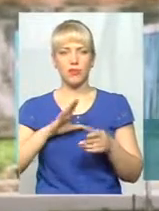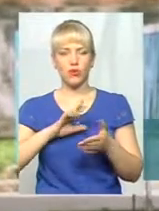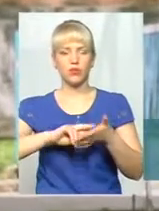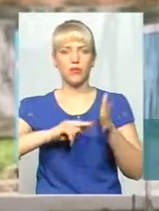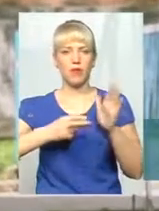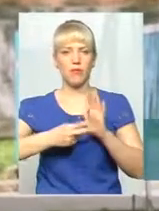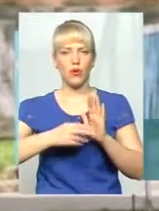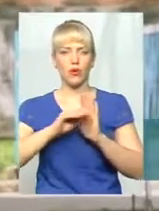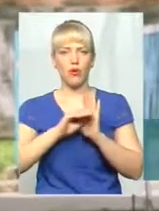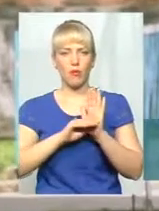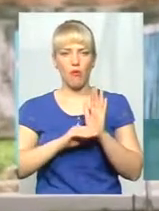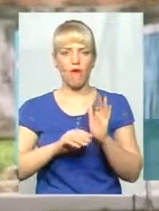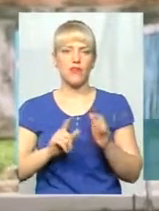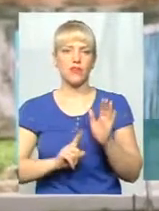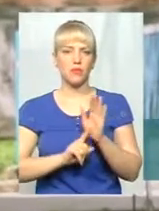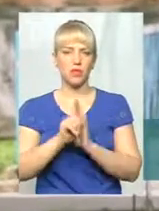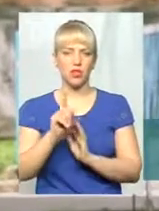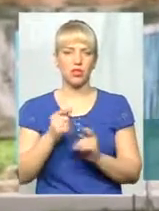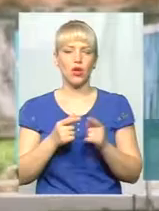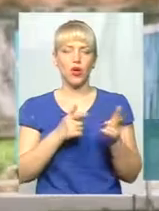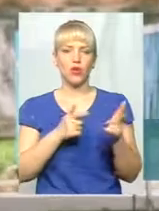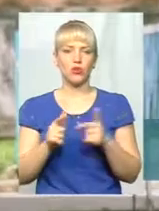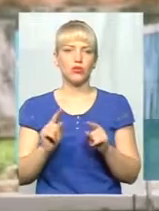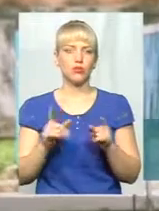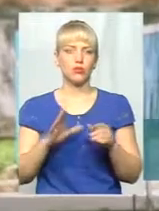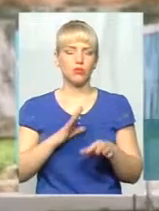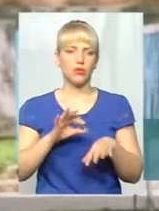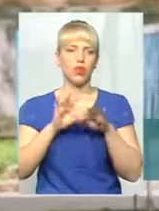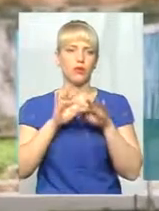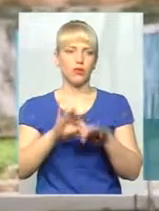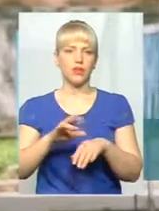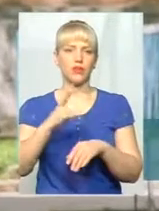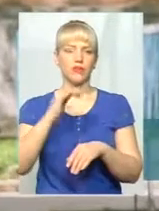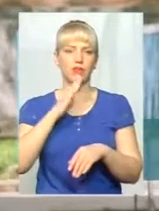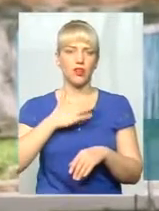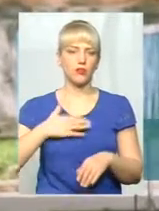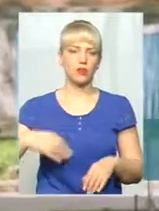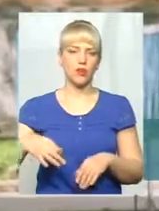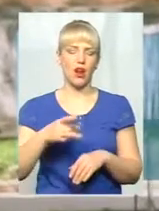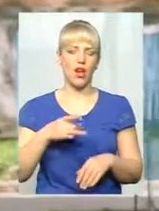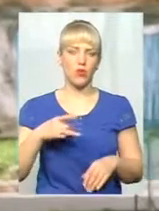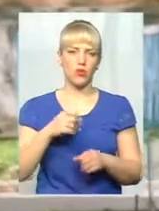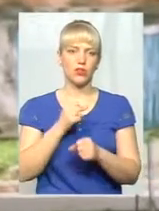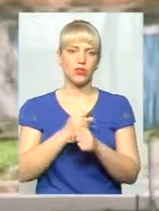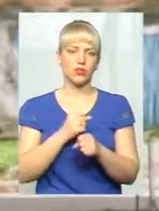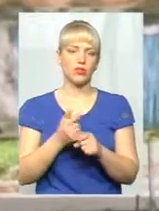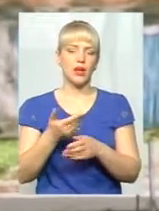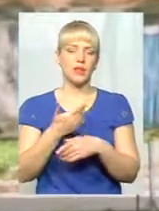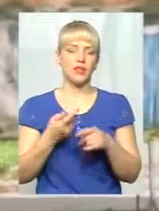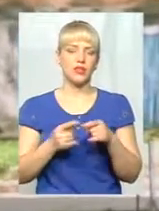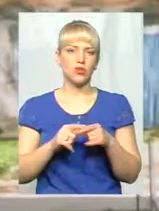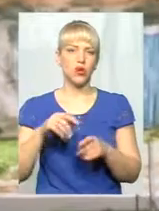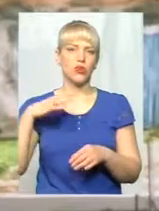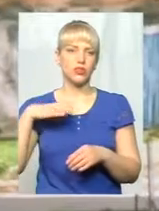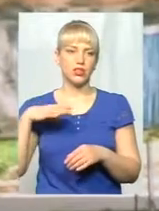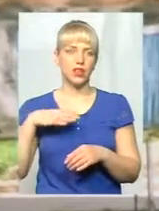початку. Готові, тому що була проведена в нашому районі робота. Ми цього чекали і